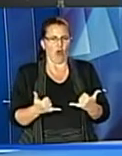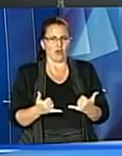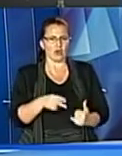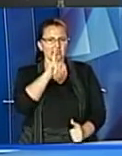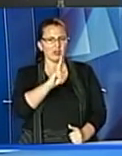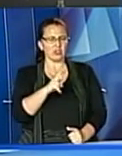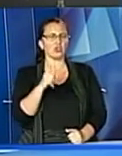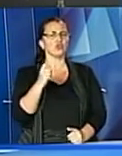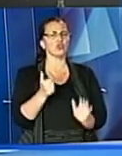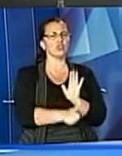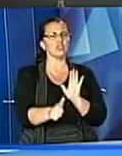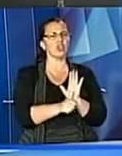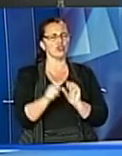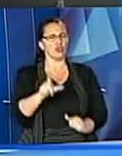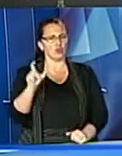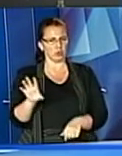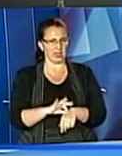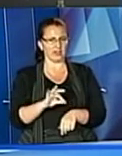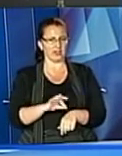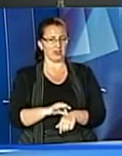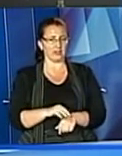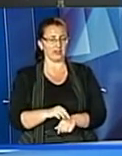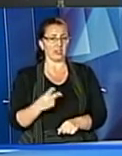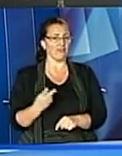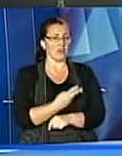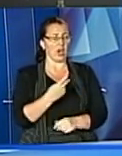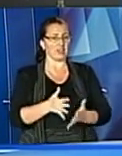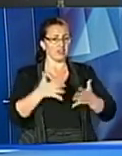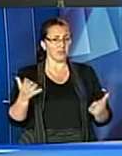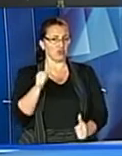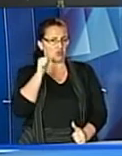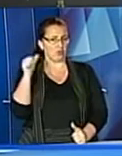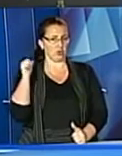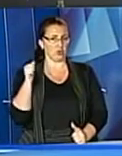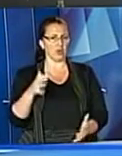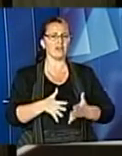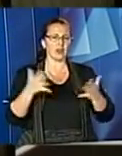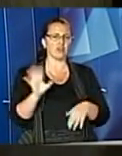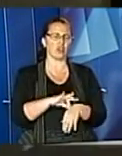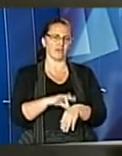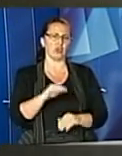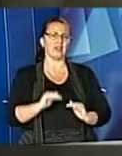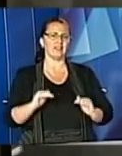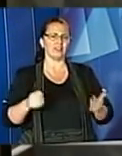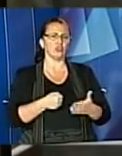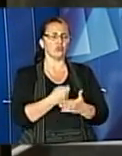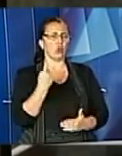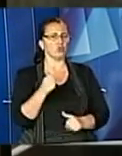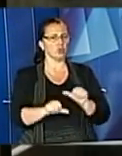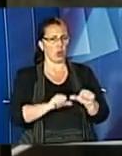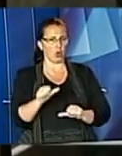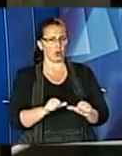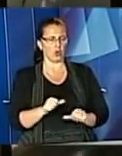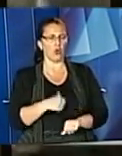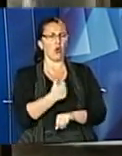людей. Це на 20% більше, ніж в аналогічний період минулоріч. Найбільше хворіють діти до одного року. Основні